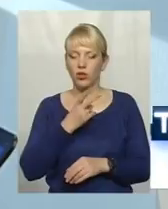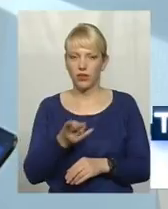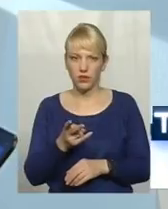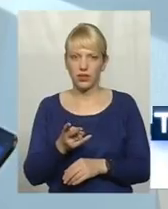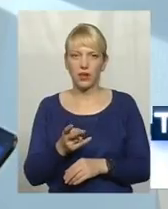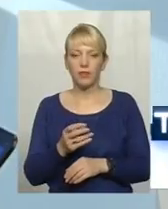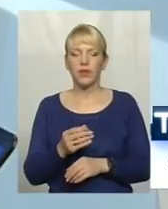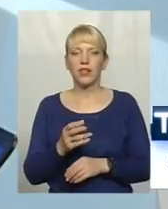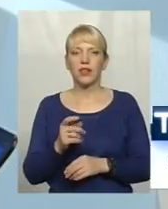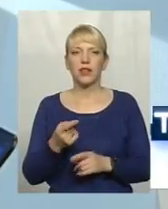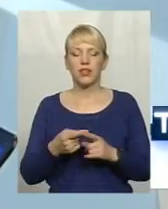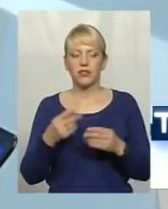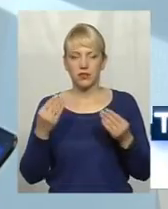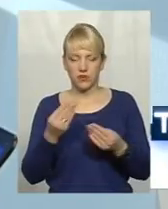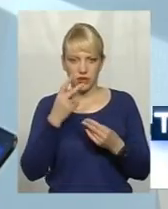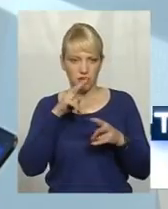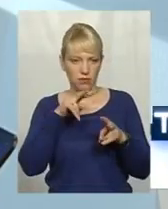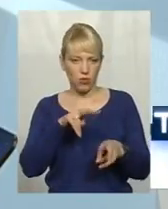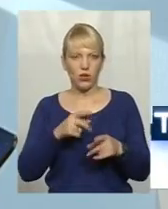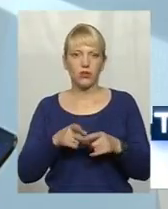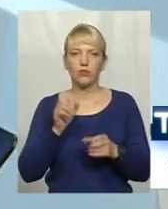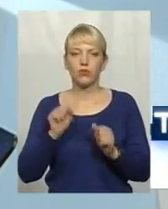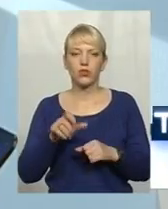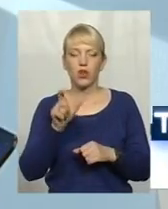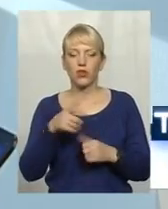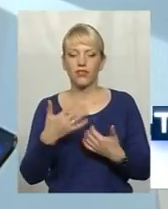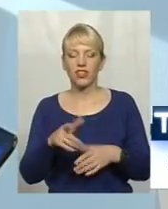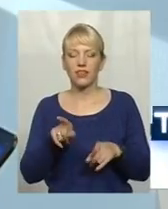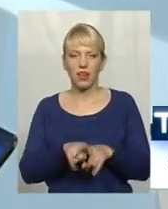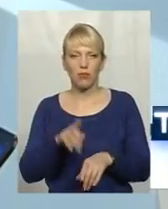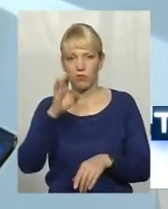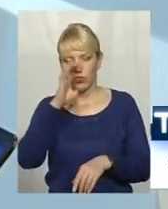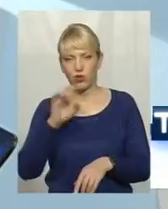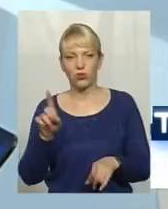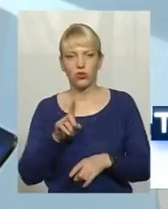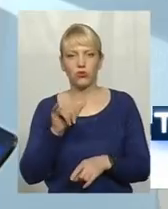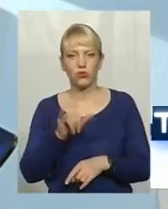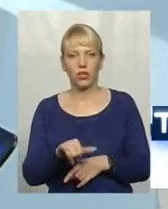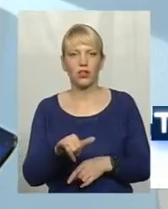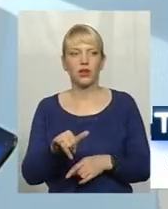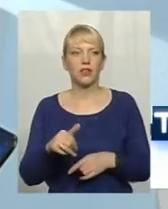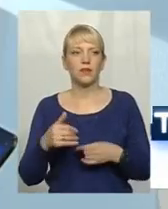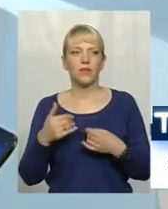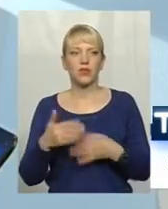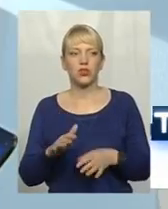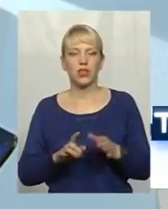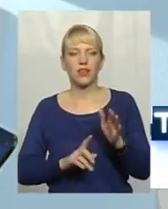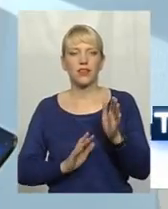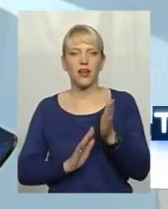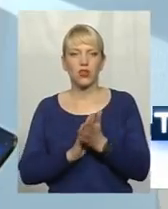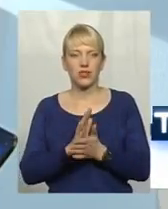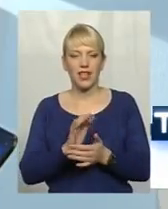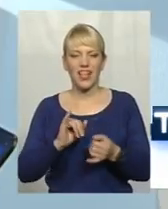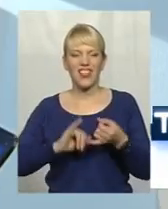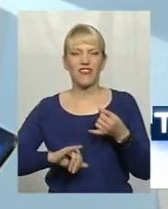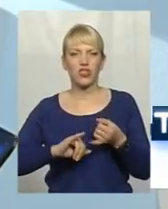зі сторони свіжим поглядом. Можливо, цій людині вже погано, можливо, в неї вже наростає інфекційно